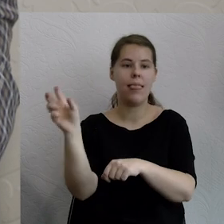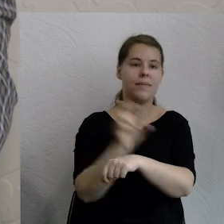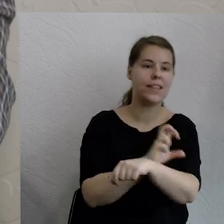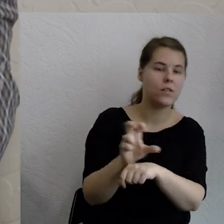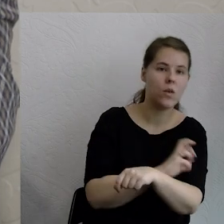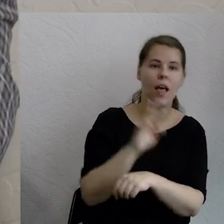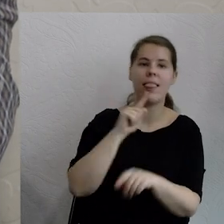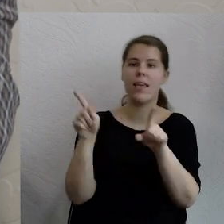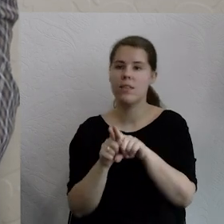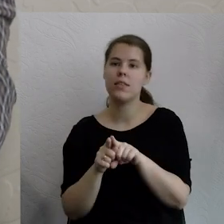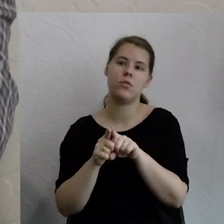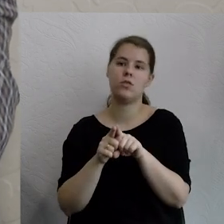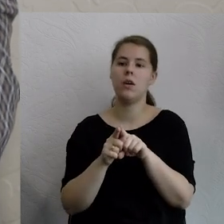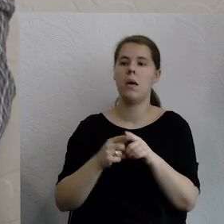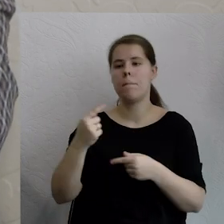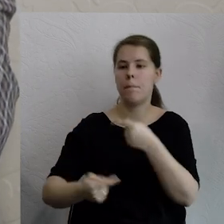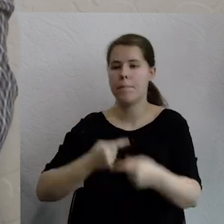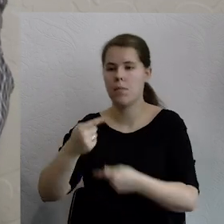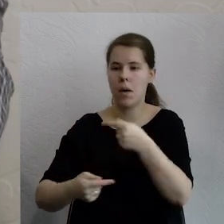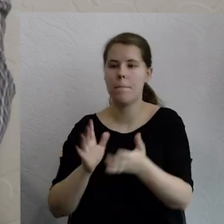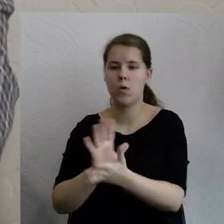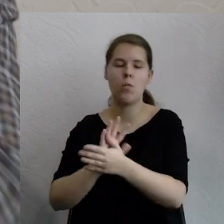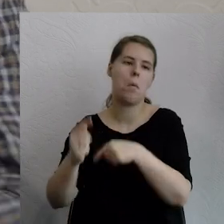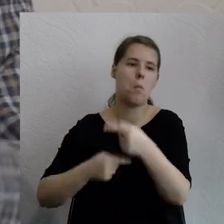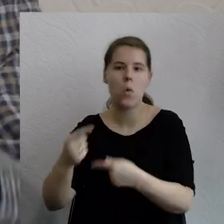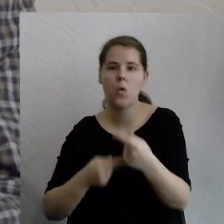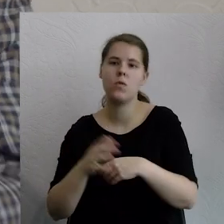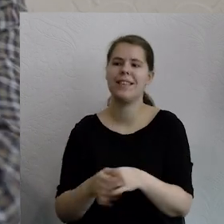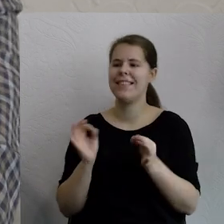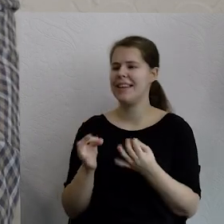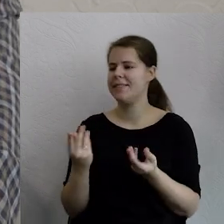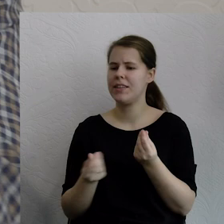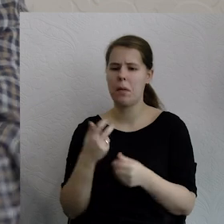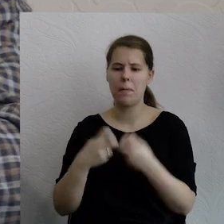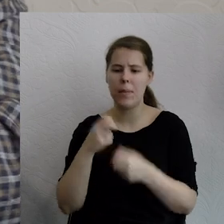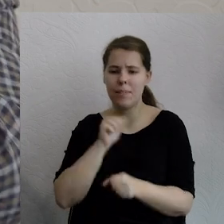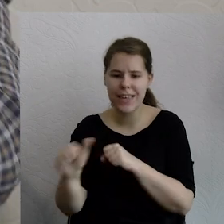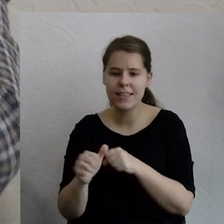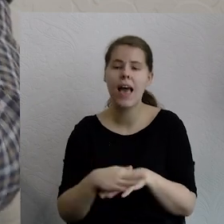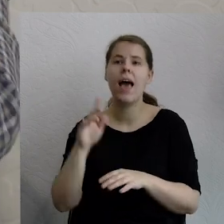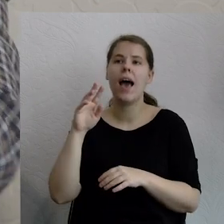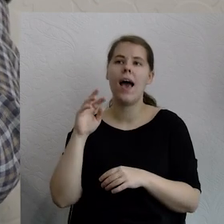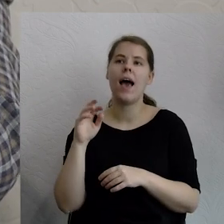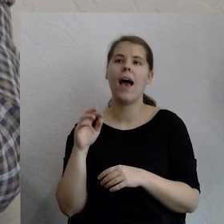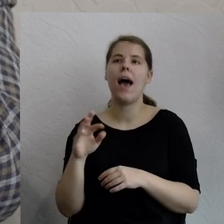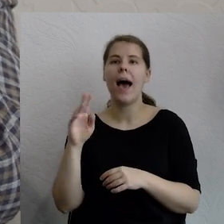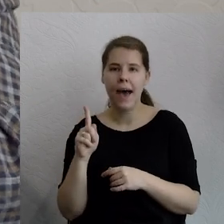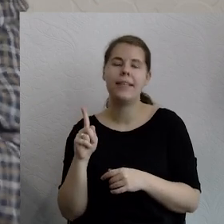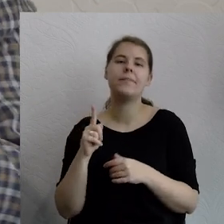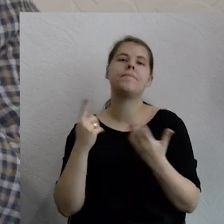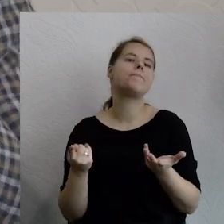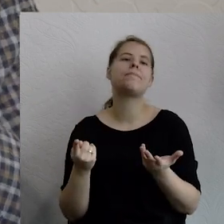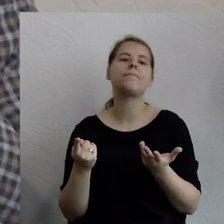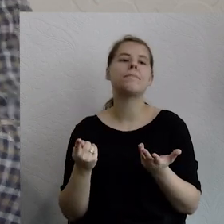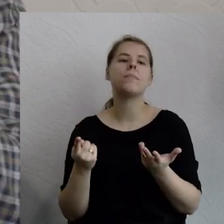również w wytwórstwie w większości tych technologii. Dzisiaj jest jakiś problem, ale nie znaczy, że on nie jest do przejścia. To pokazuje, że